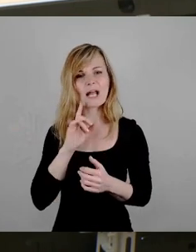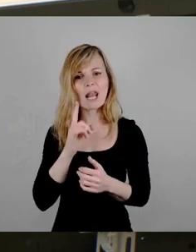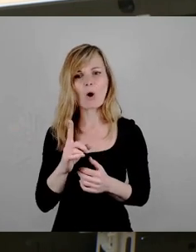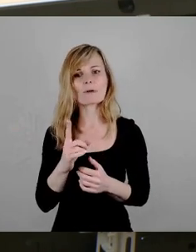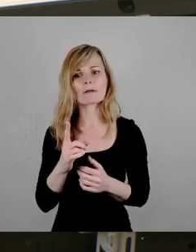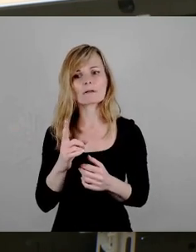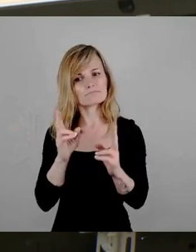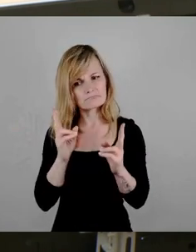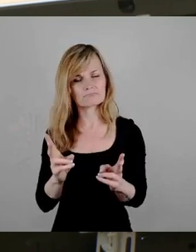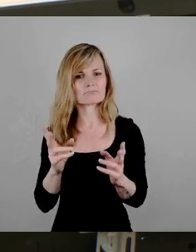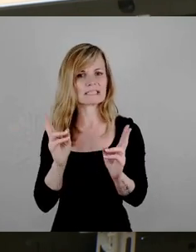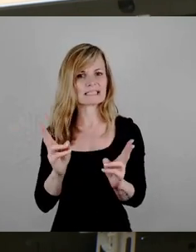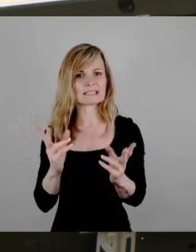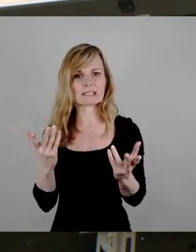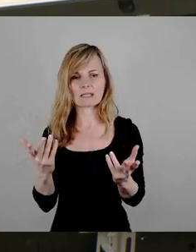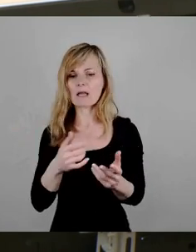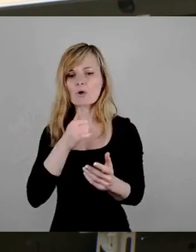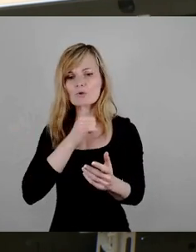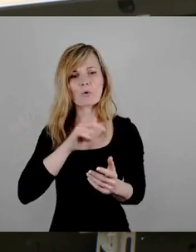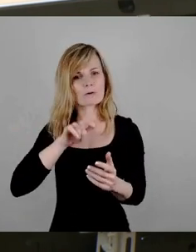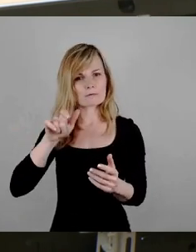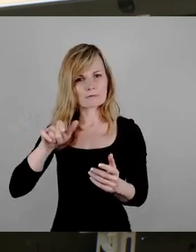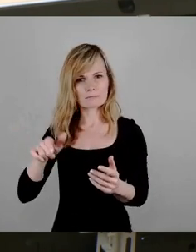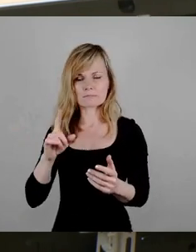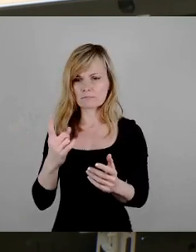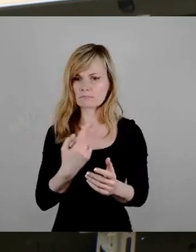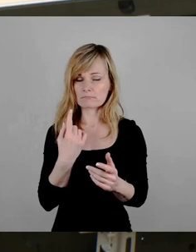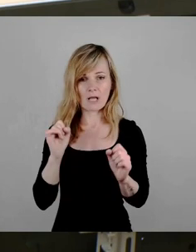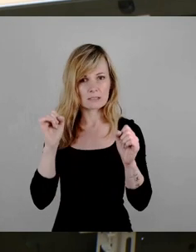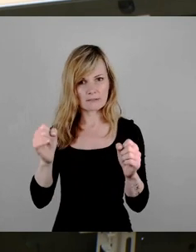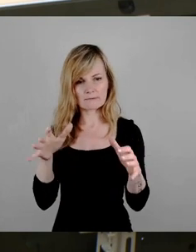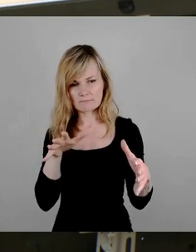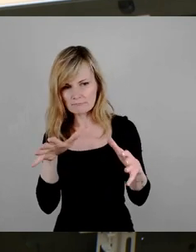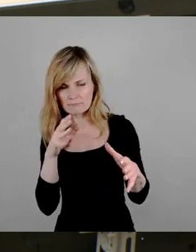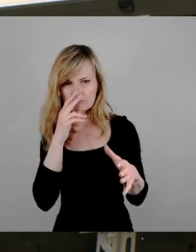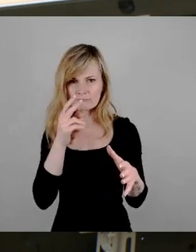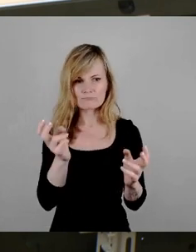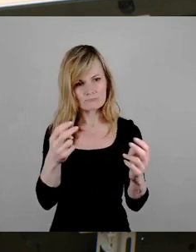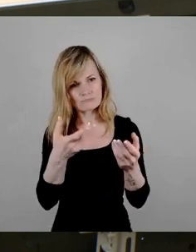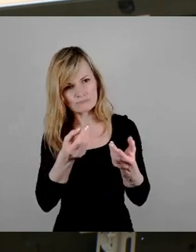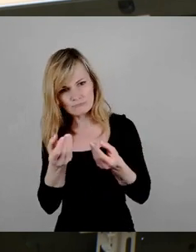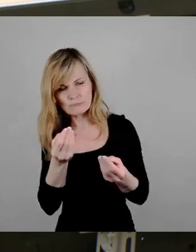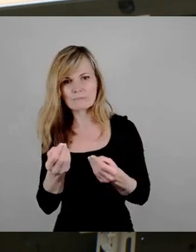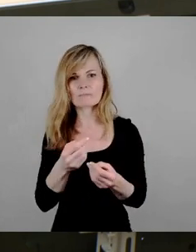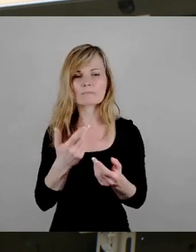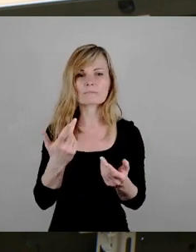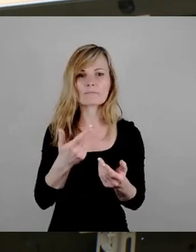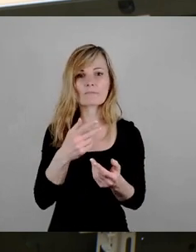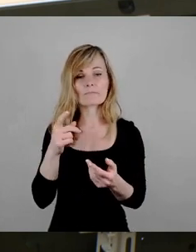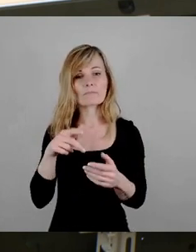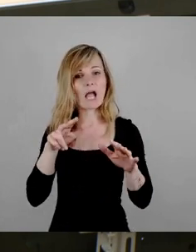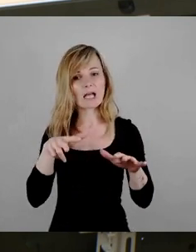die jungen Leute mit unseren Aktivitäten im Blick behalten. Und die 18er Party für jeden, der hier da war,